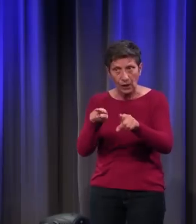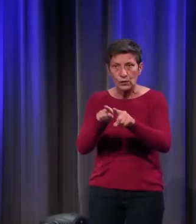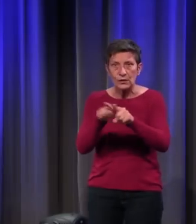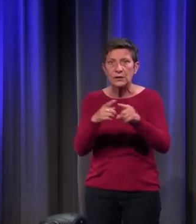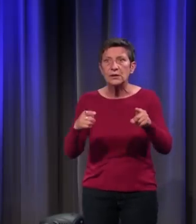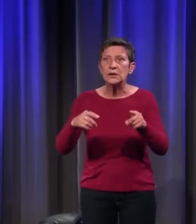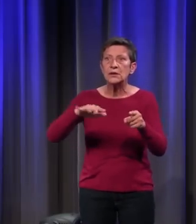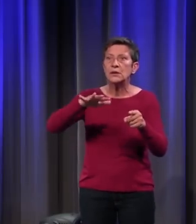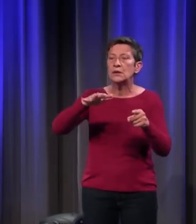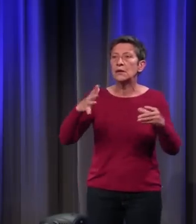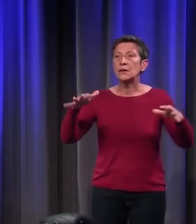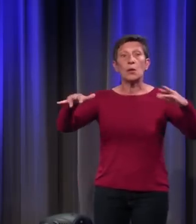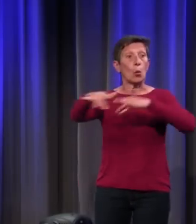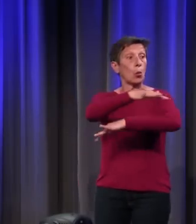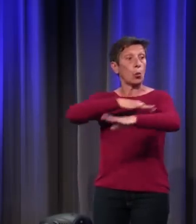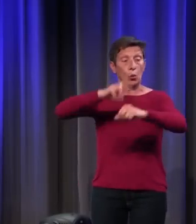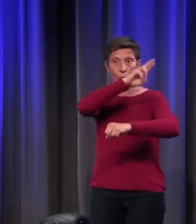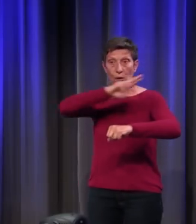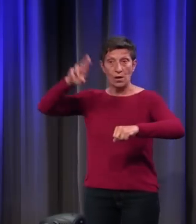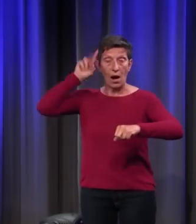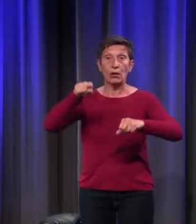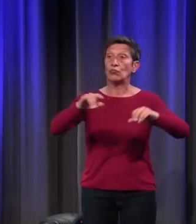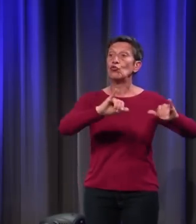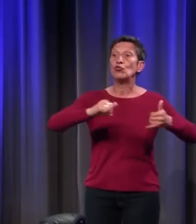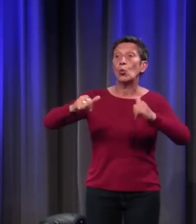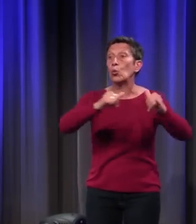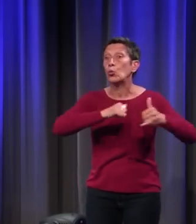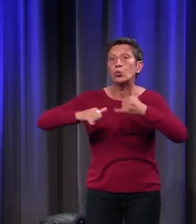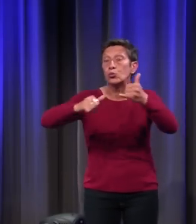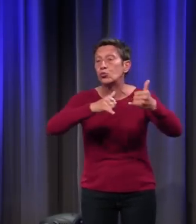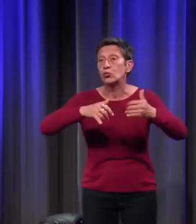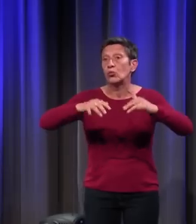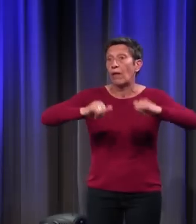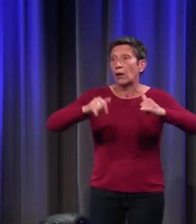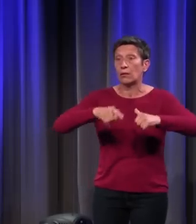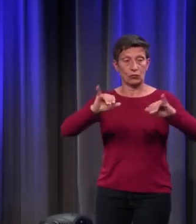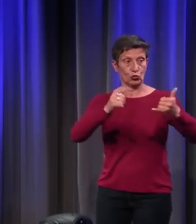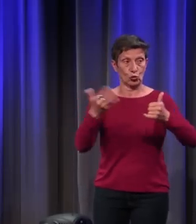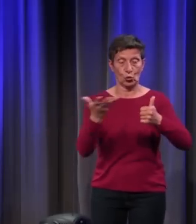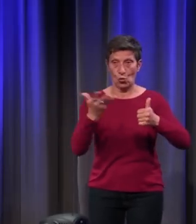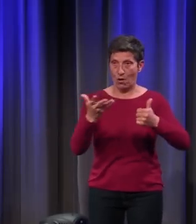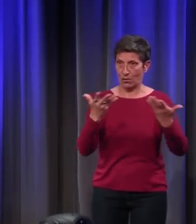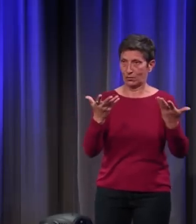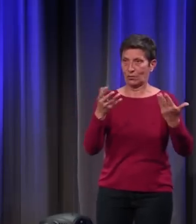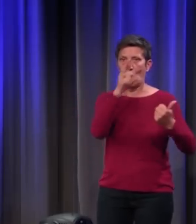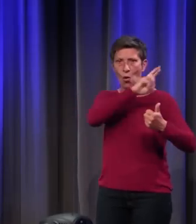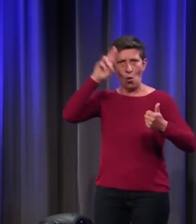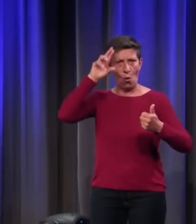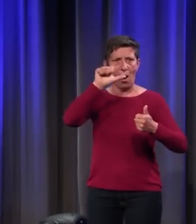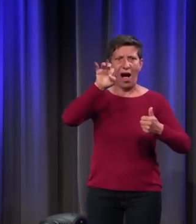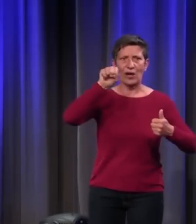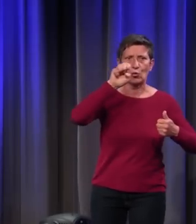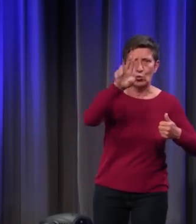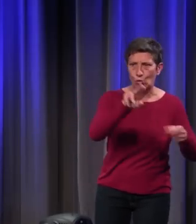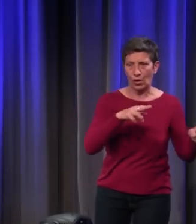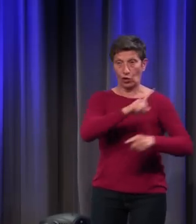en milieu de cours, on joue à l'occasion d'une fête ou d'un tournoi au roi Arthur et au chevalier de la table ronde, on distribue les